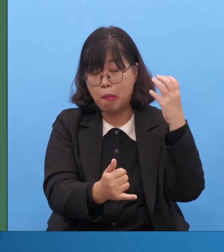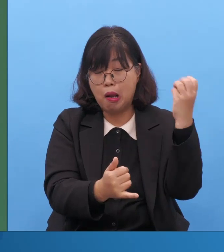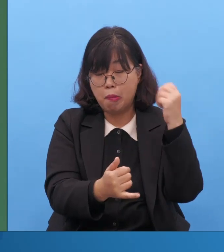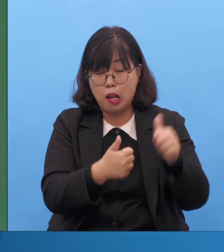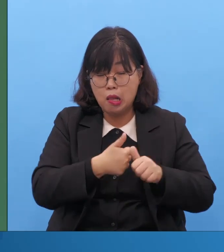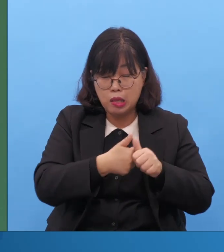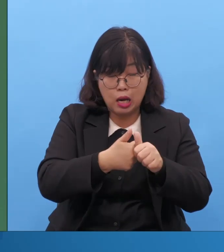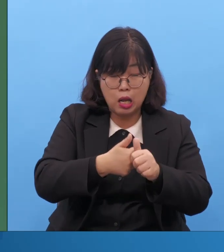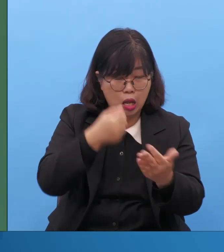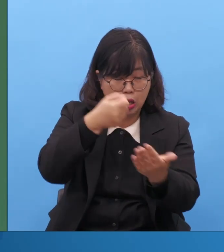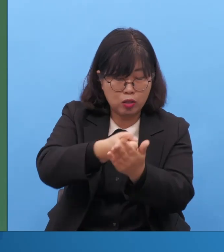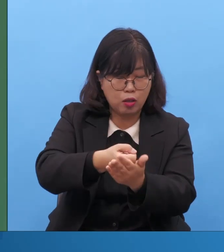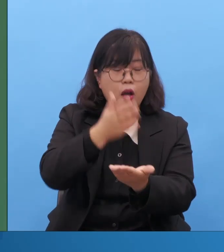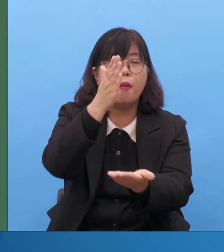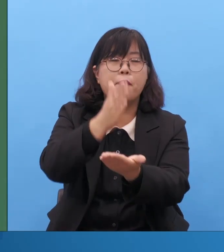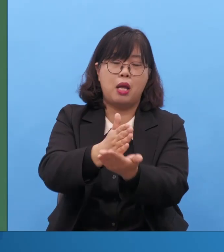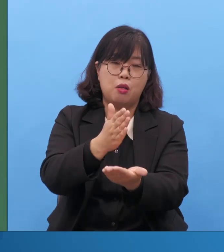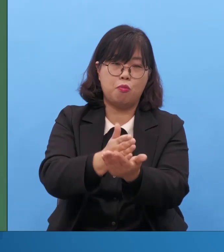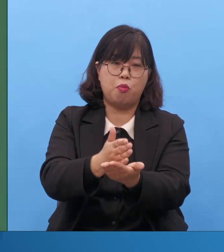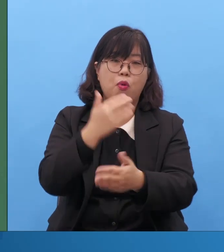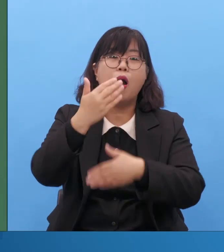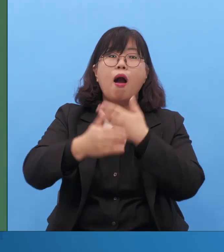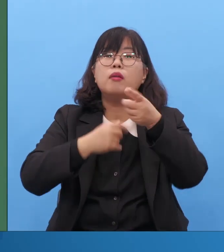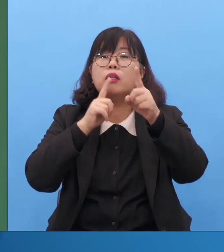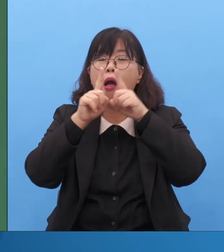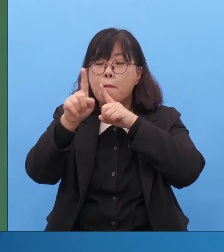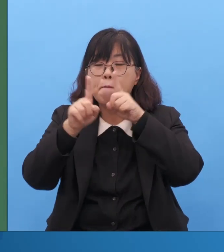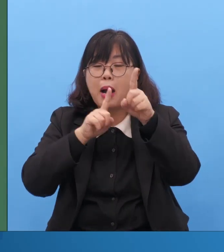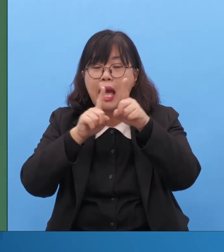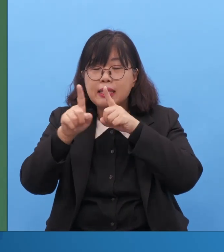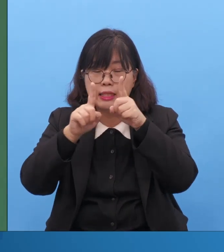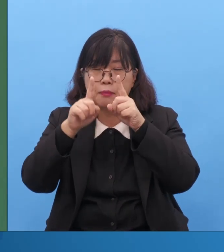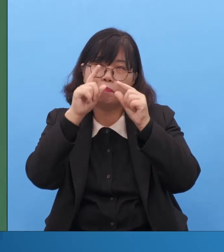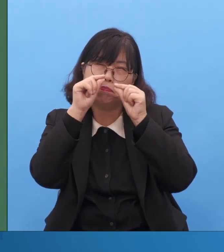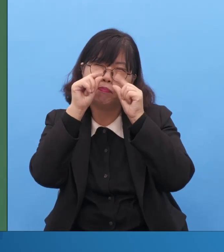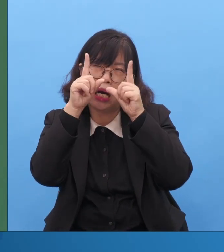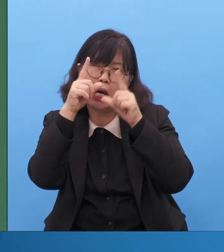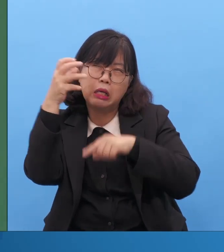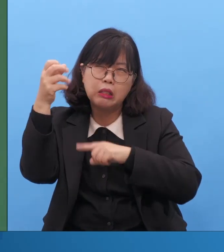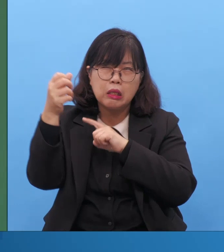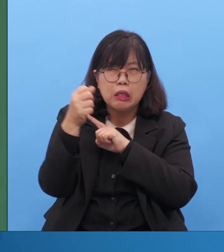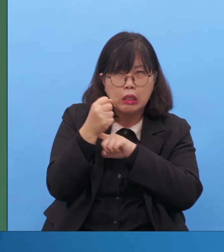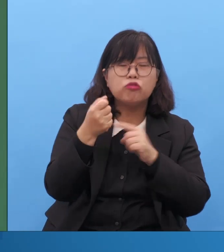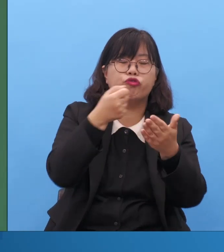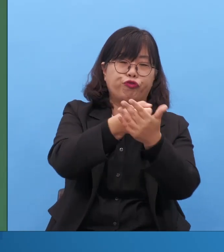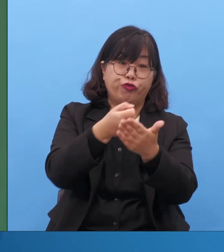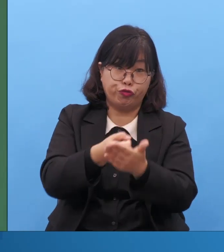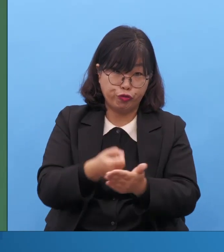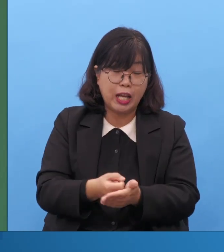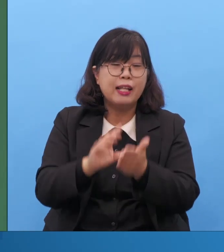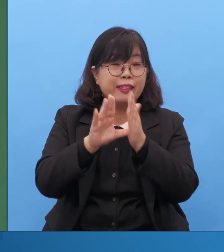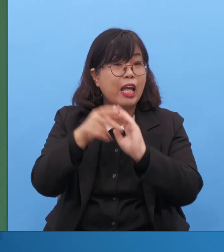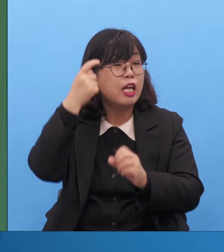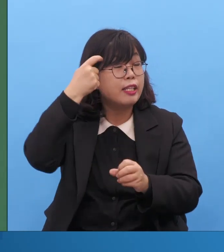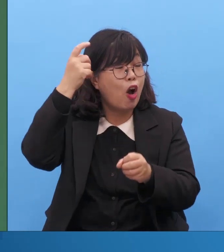그런데 제 같은 경우는 좀 다르죠. 제 같은 경우는 이십사가 되는 이유가 있습니다. 메시지를